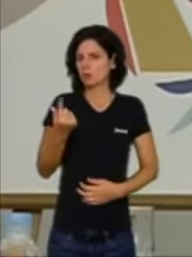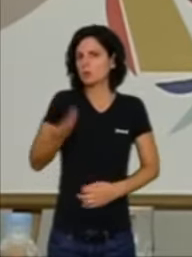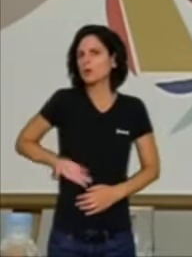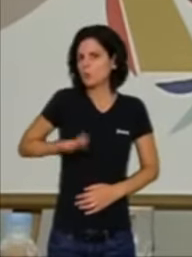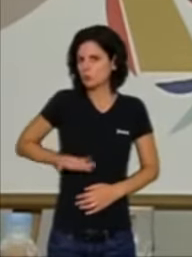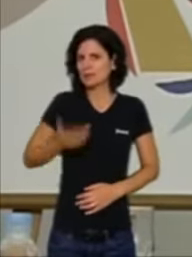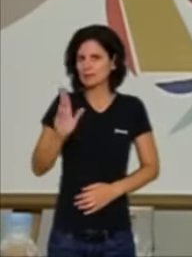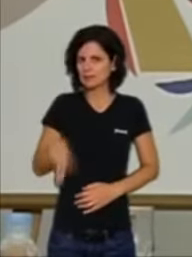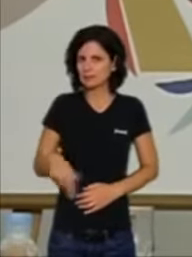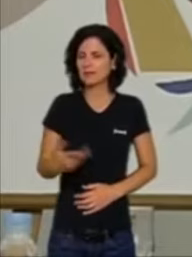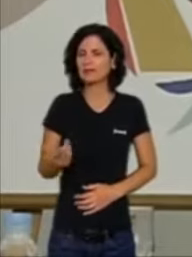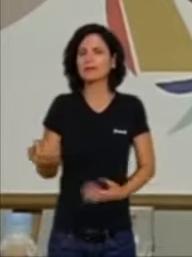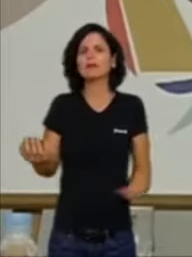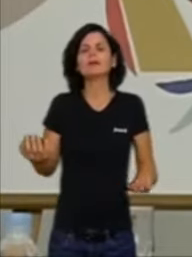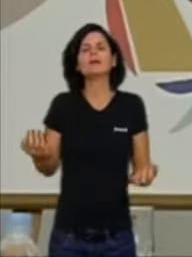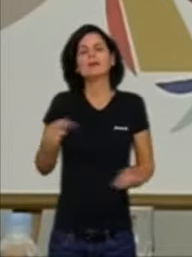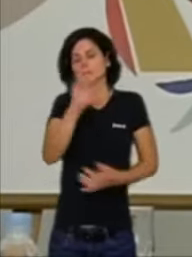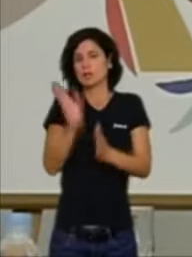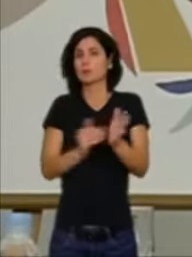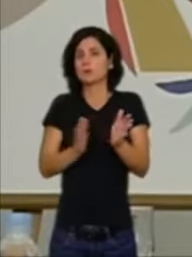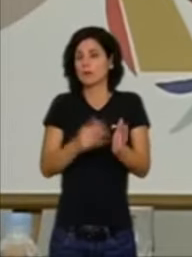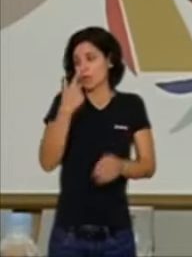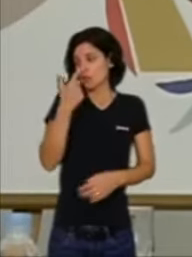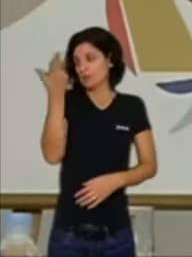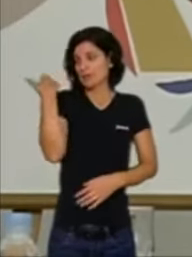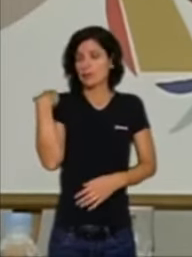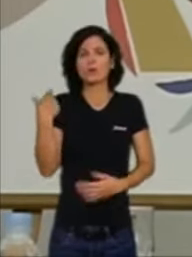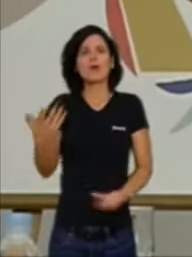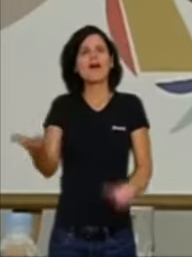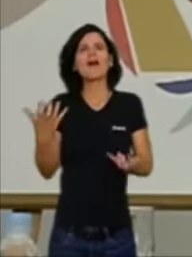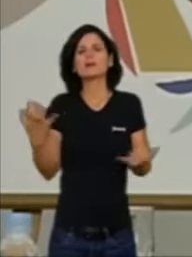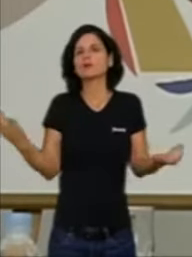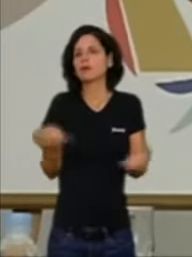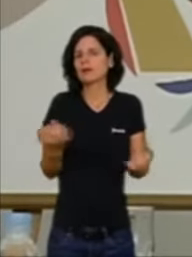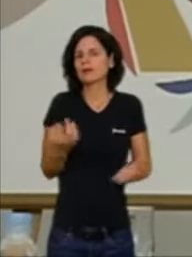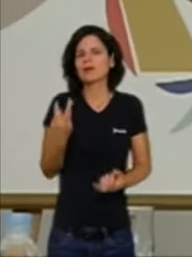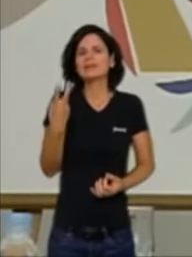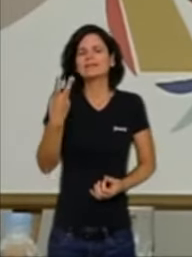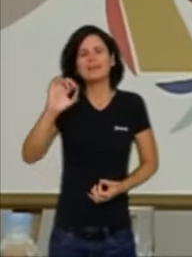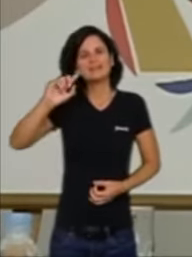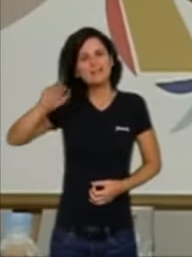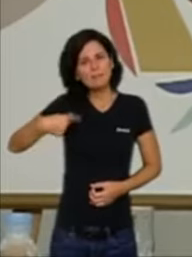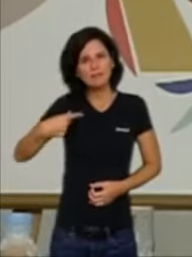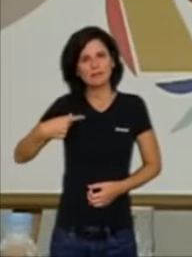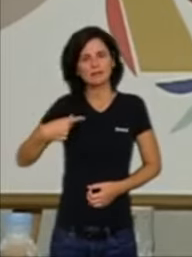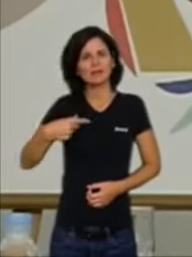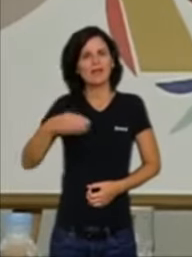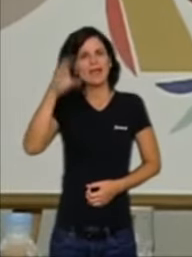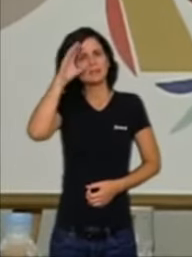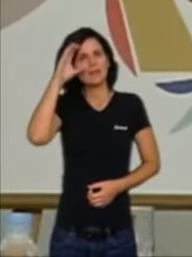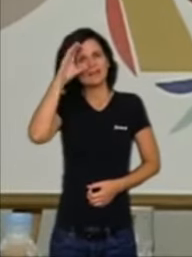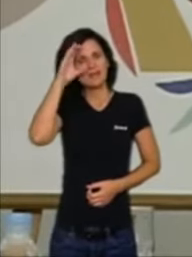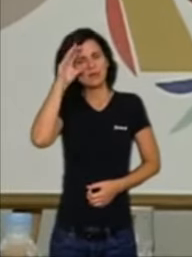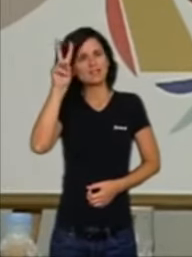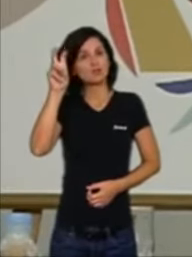fa que la comunitat guanyara l'any passat 30.000 espectadors, arribant al millor i mig d'espectadors,